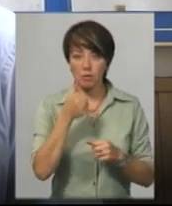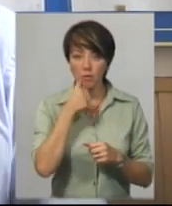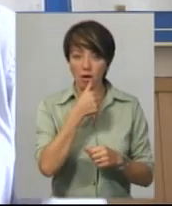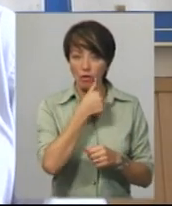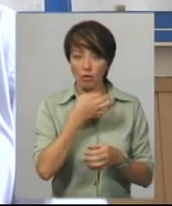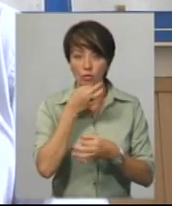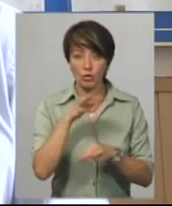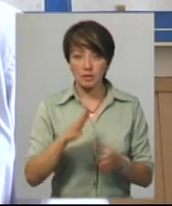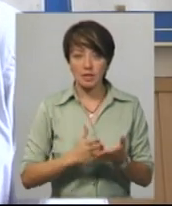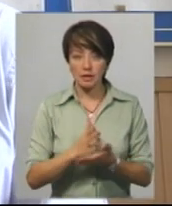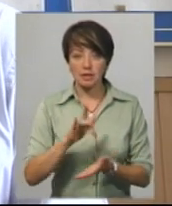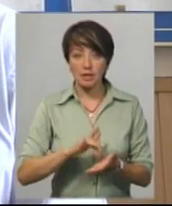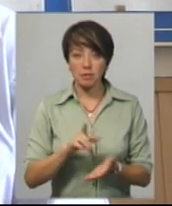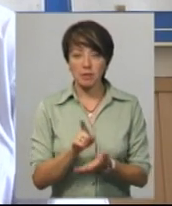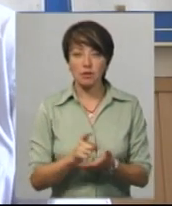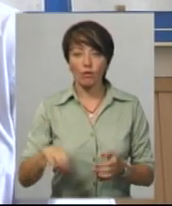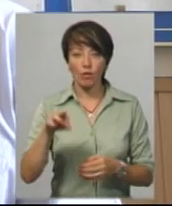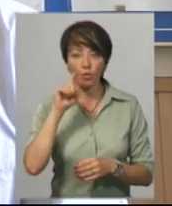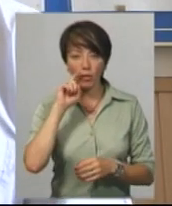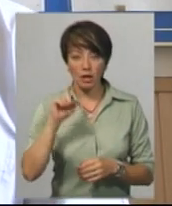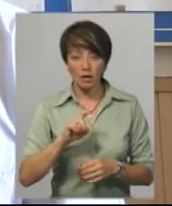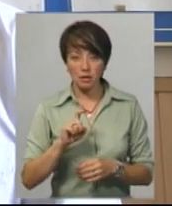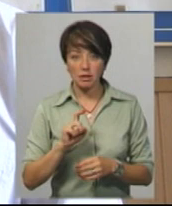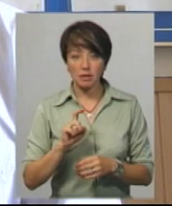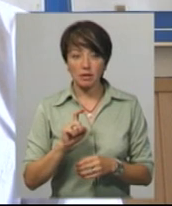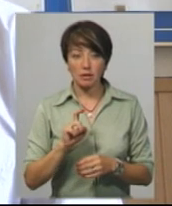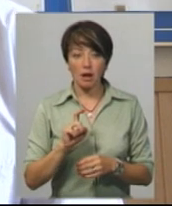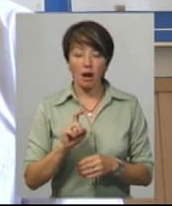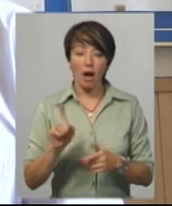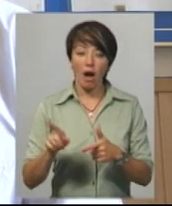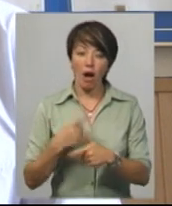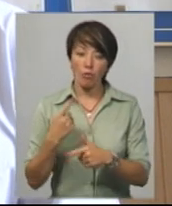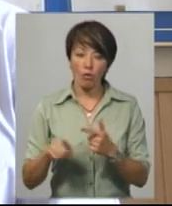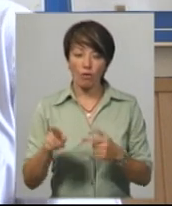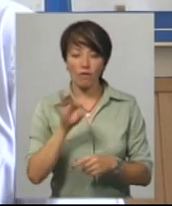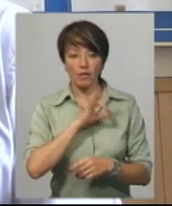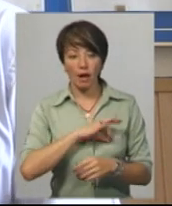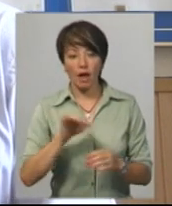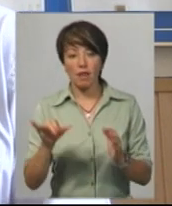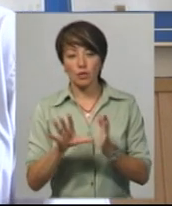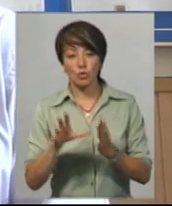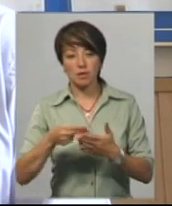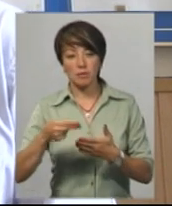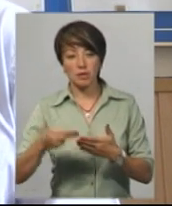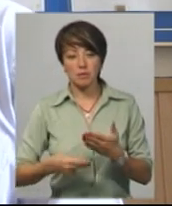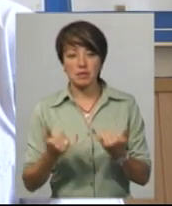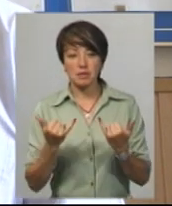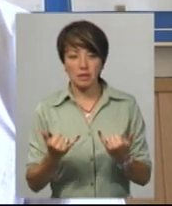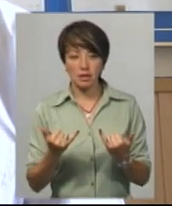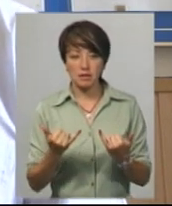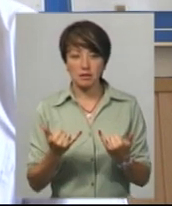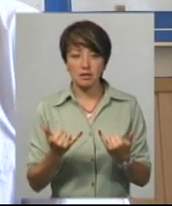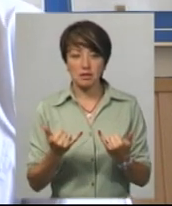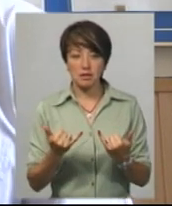будь-якому сервісному центрі пенсійного фонду України, зайшовши, або використовши електронний цифровий підпис. Зараз він називається